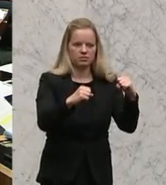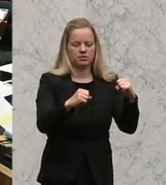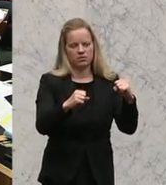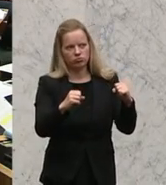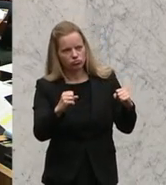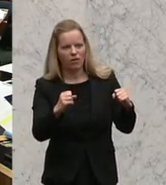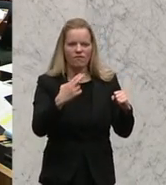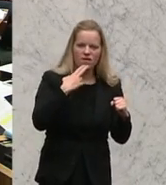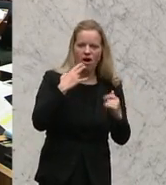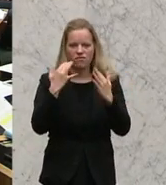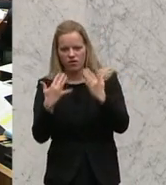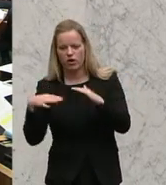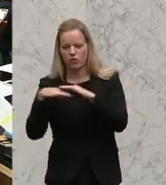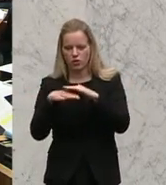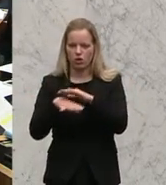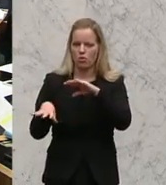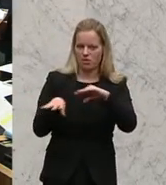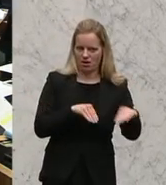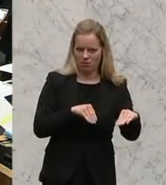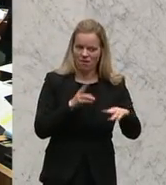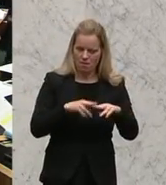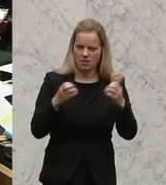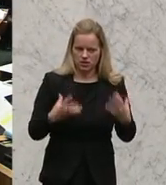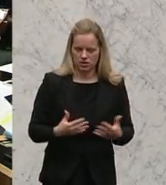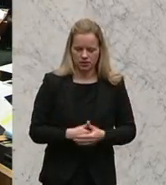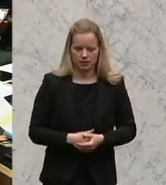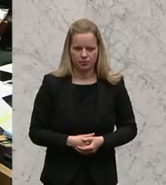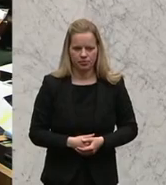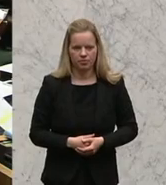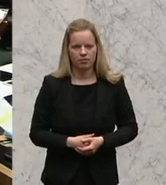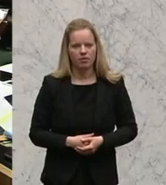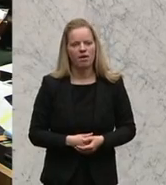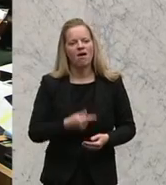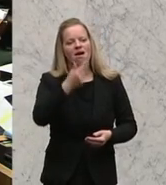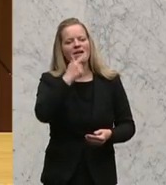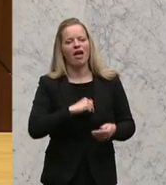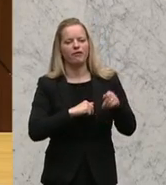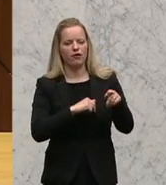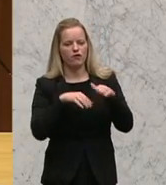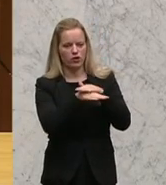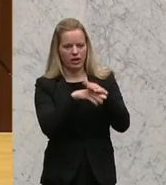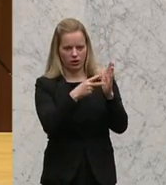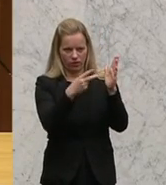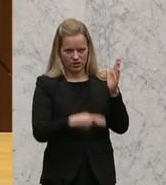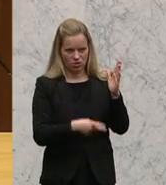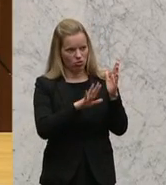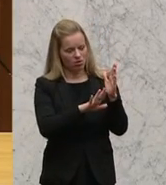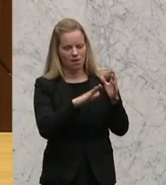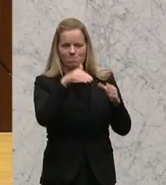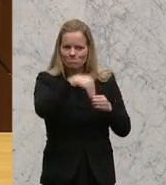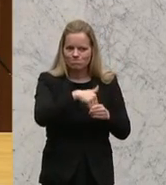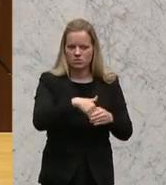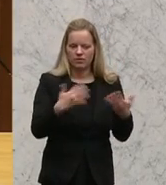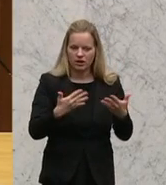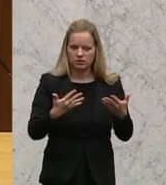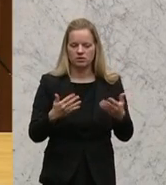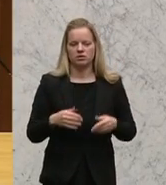wie viel im Einzelfall an Flüchtlingen aufnimmt. Die Kraft der Genfer Flüchtlingskonvention ist ihre Bekenntnis zum umfassenden Schutz